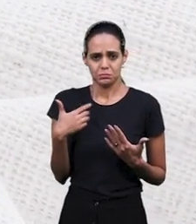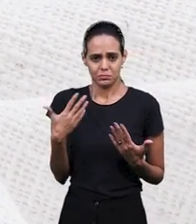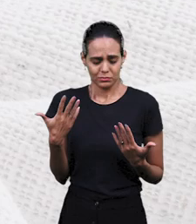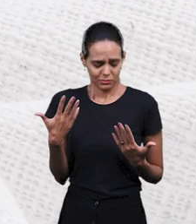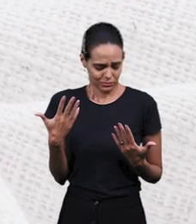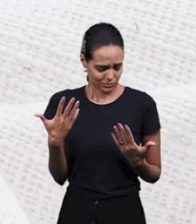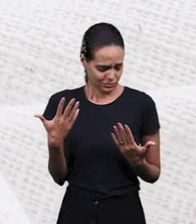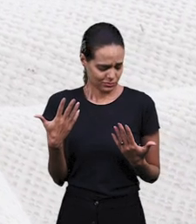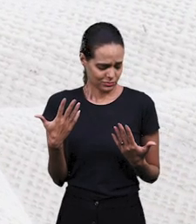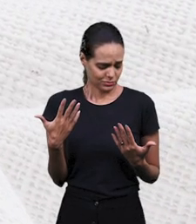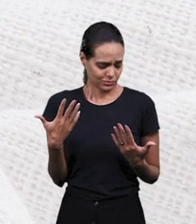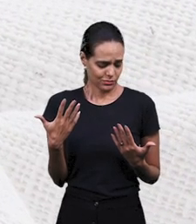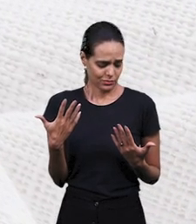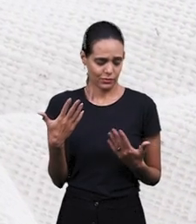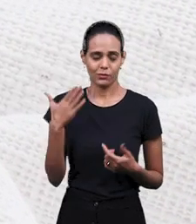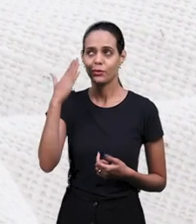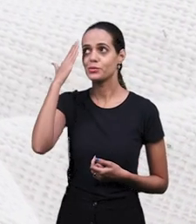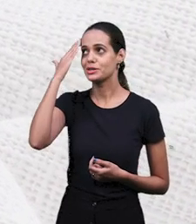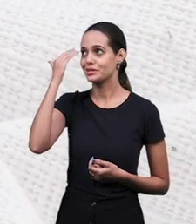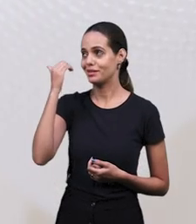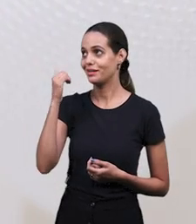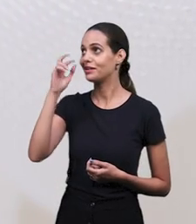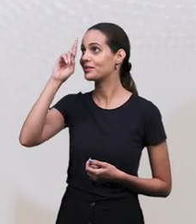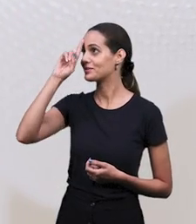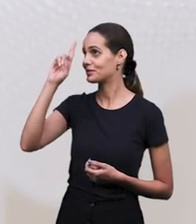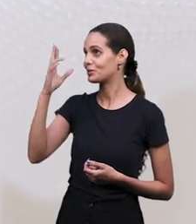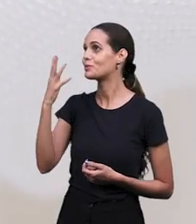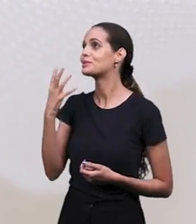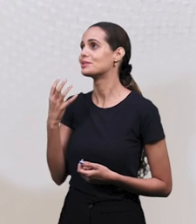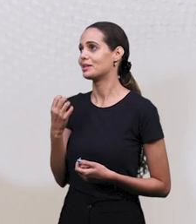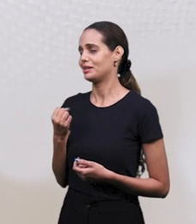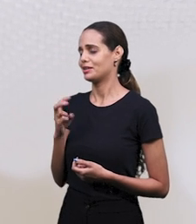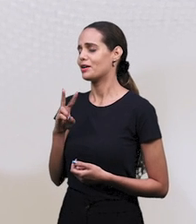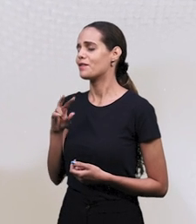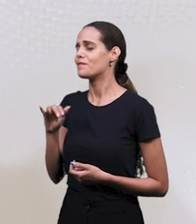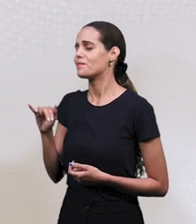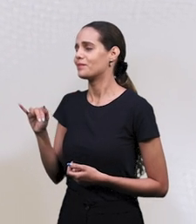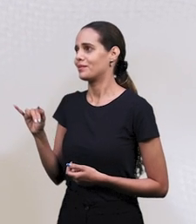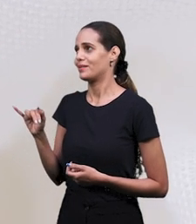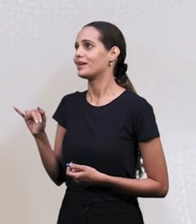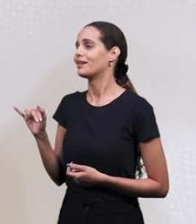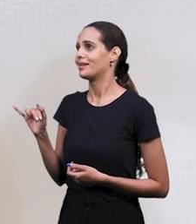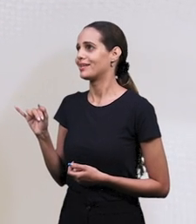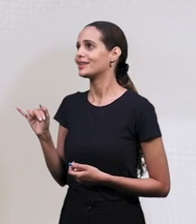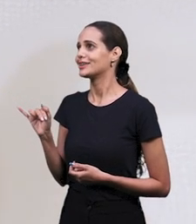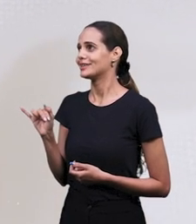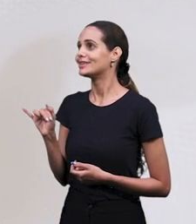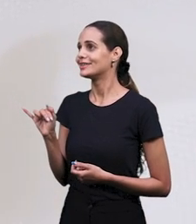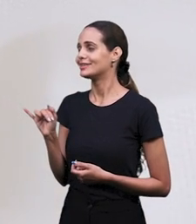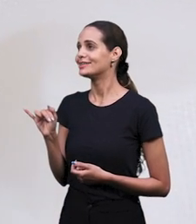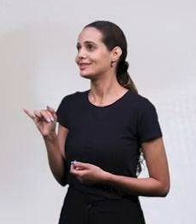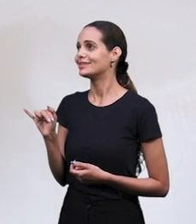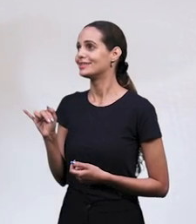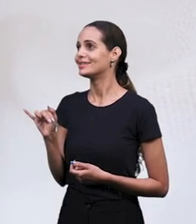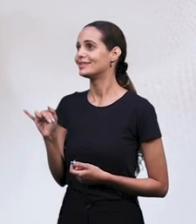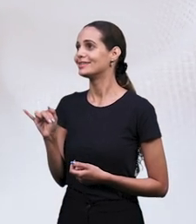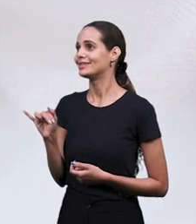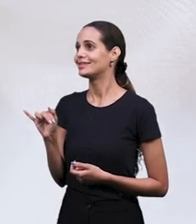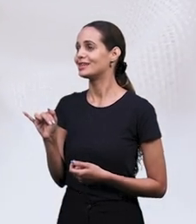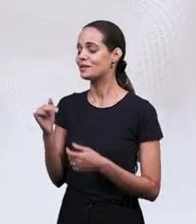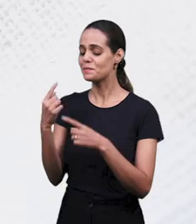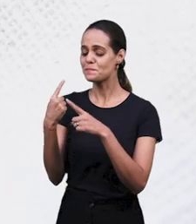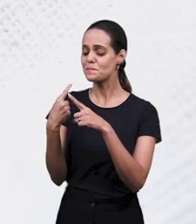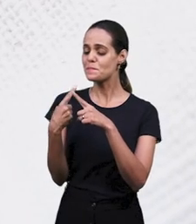Я знаю, что ты примешь меня таким, какой я есть. И ты сам очистишь душу